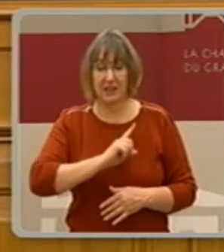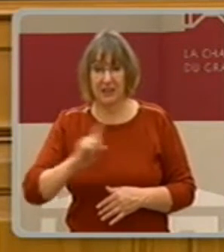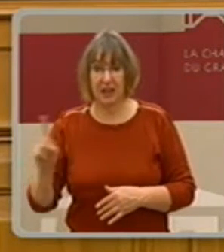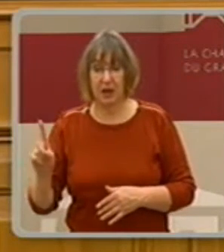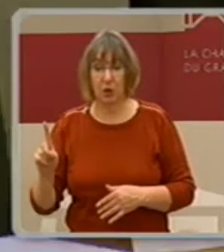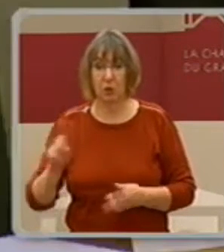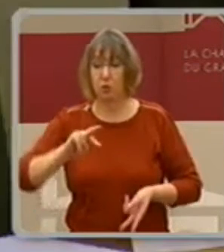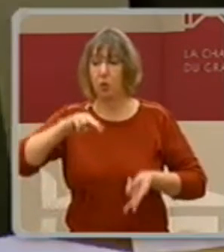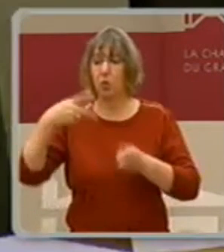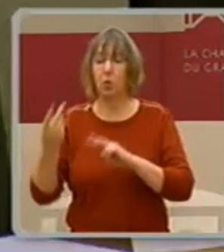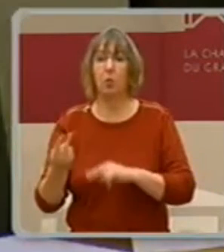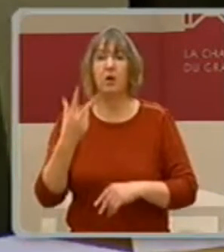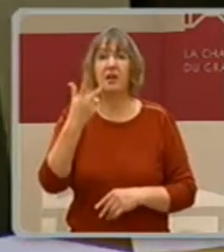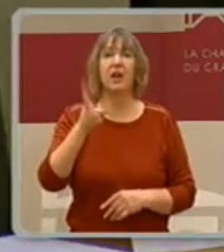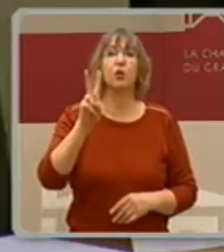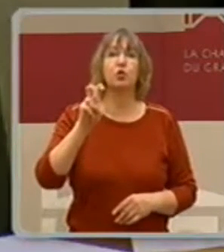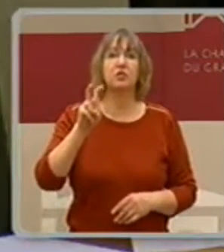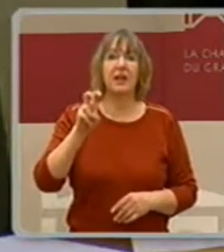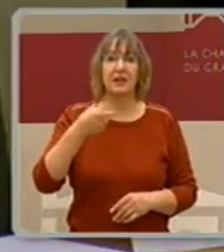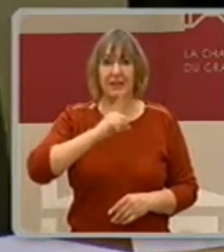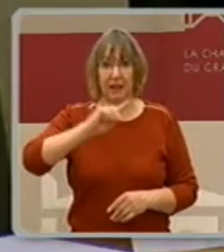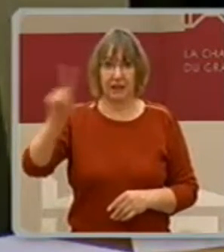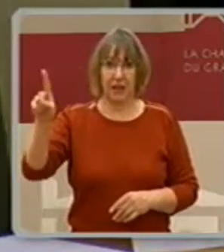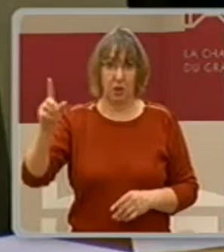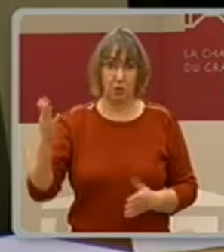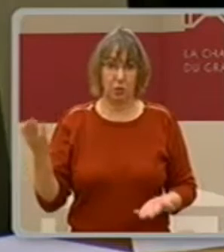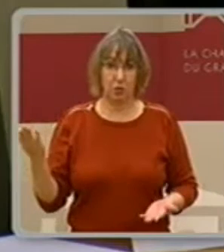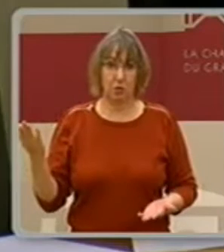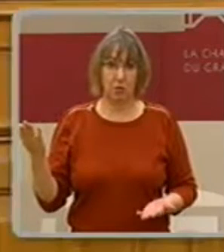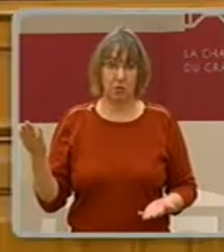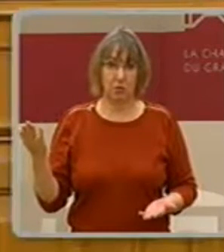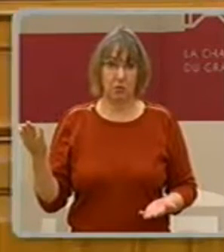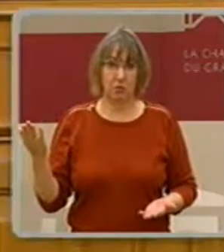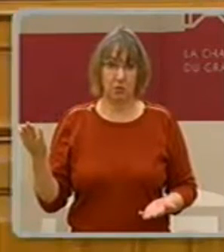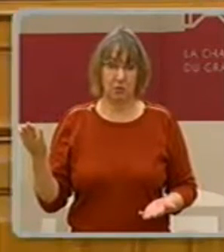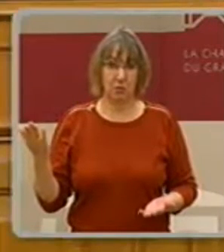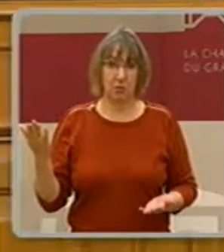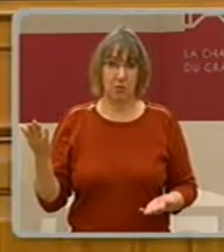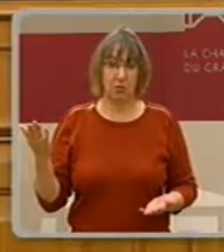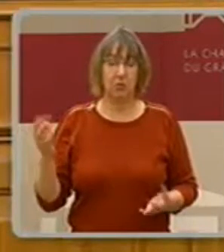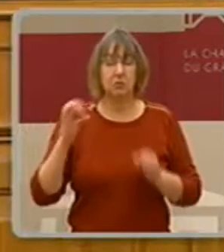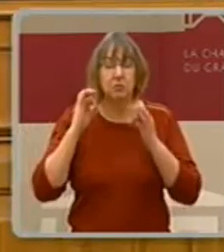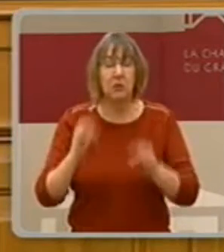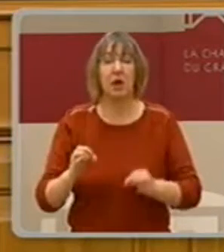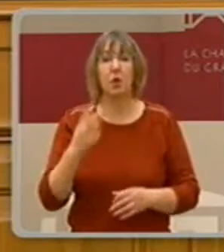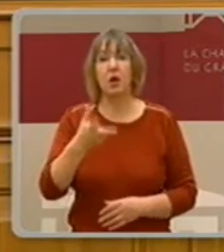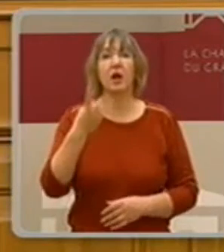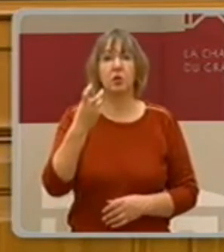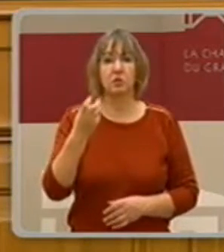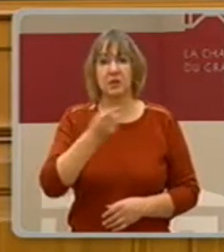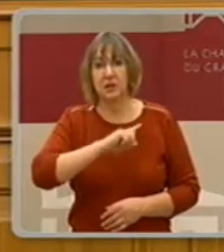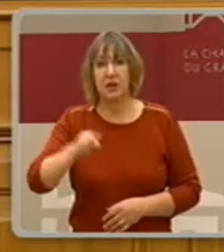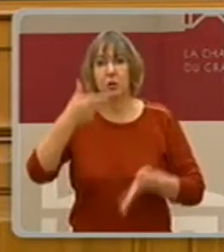Da haben wir schon mal 100.000 Erbisplätze an dem Zeitraum geschaffen, und als der Schuhmarsch an dem Zeitraum auch noch 10.000